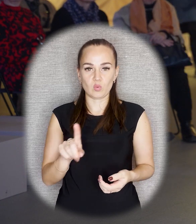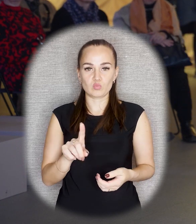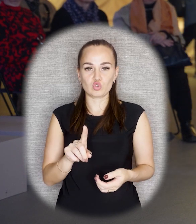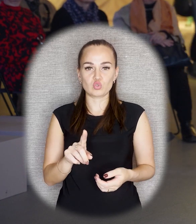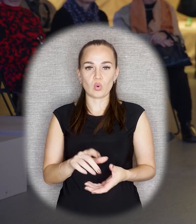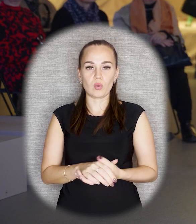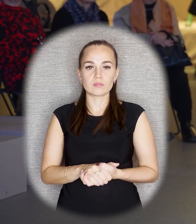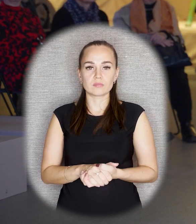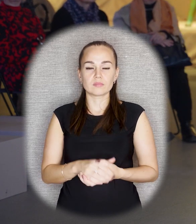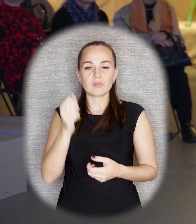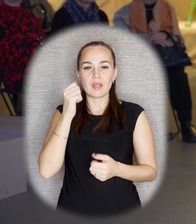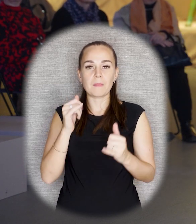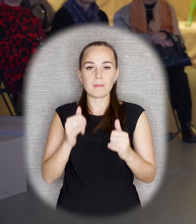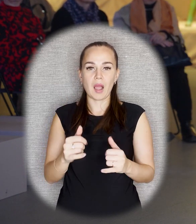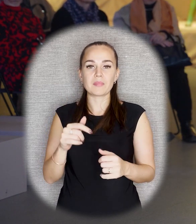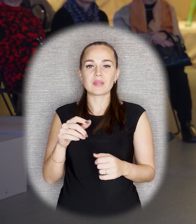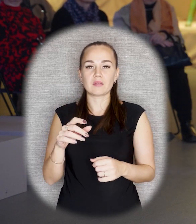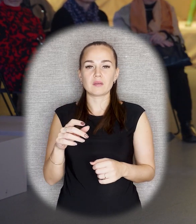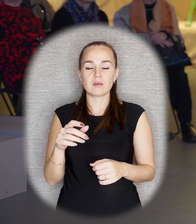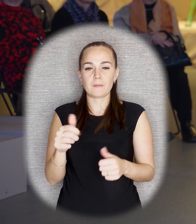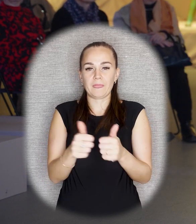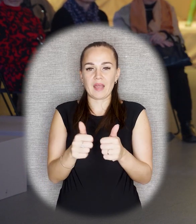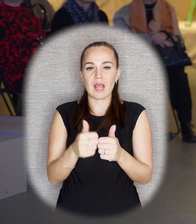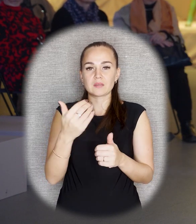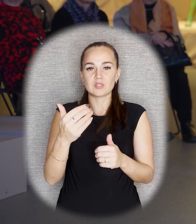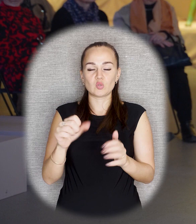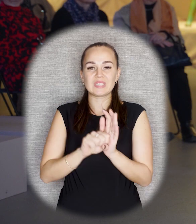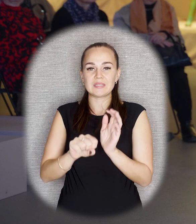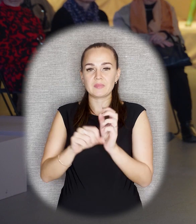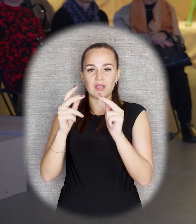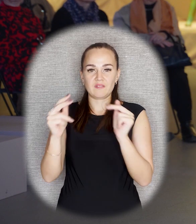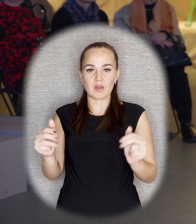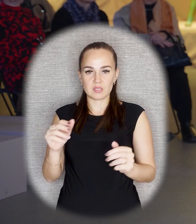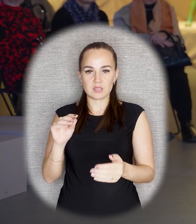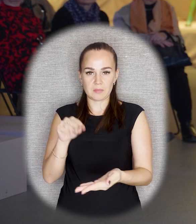памятник ему поставили около ее резиденции, около Зимнего дворца.